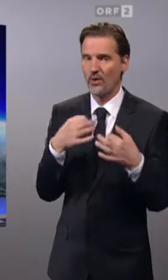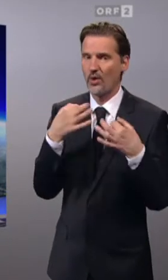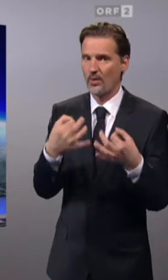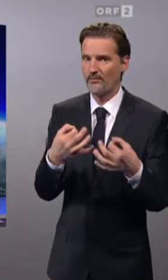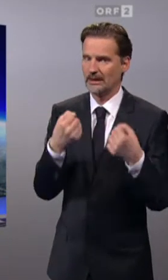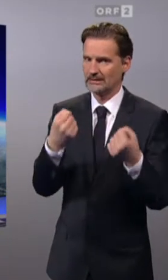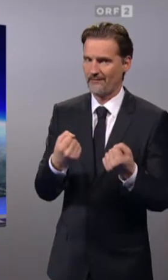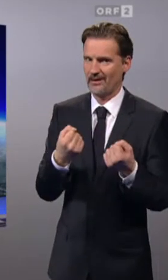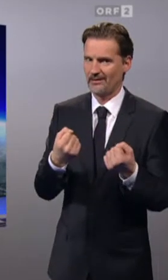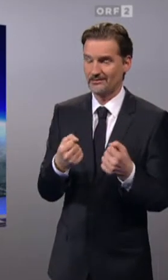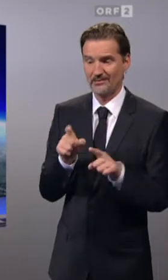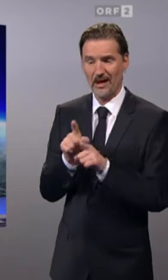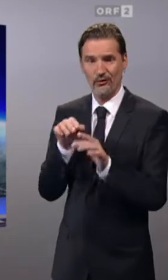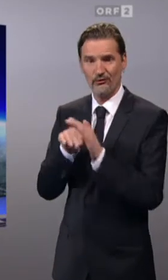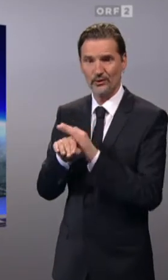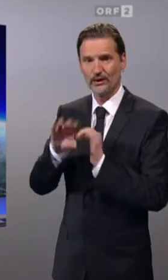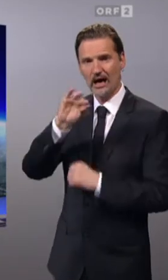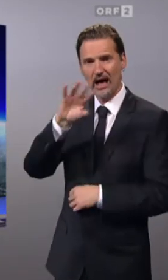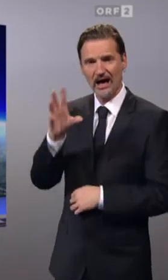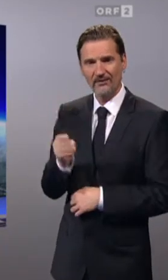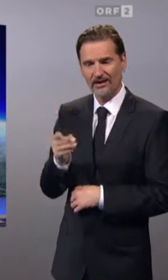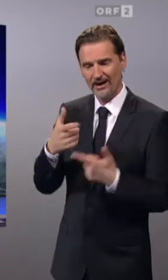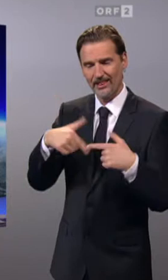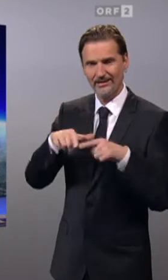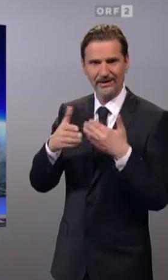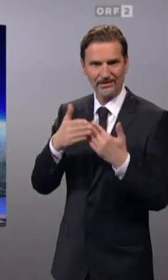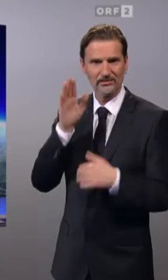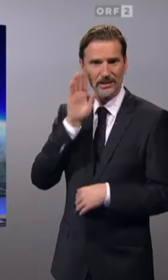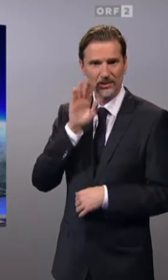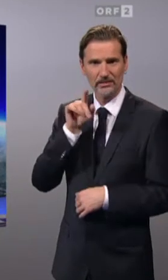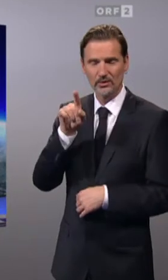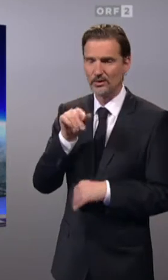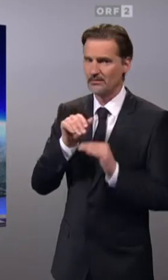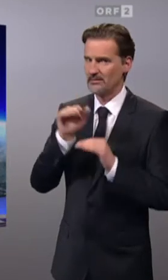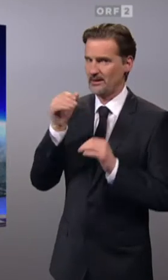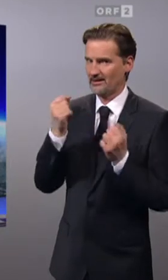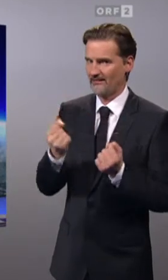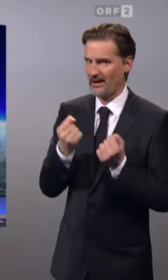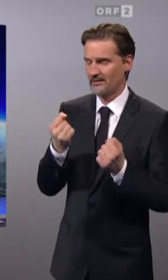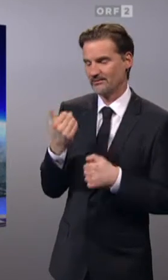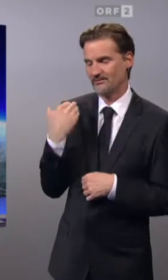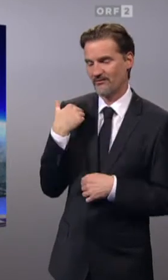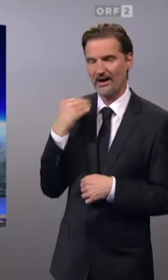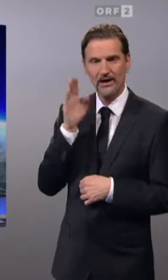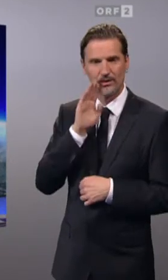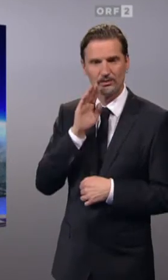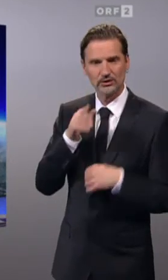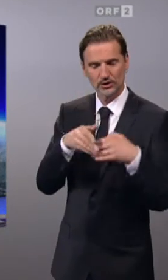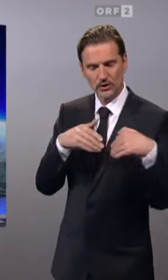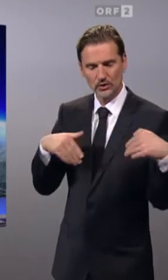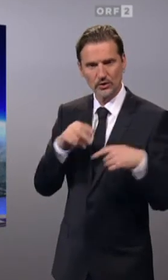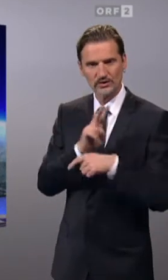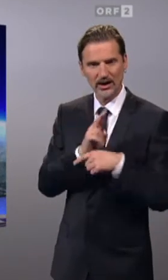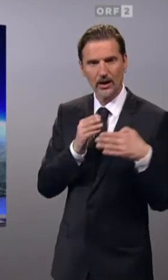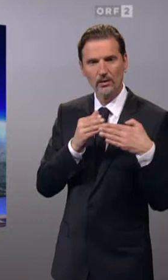Gewalterfahren vor allem auch Flüchtlinge aus afrikanischen Ländern in Libyen. Seit die libysche Küstenwache weniger Boote nach Europa lässt, wir haben es gerade im Beitrag von